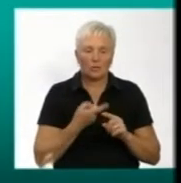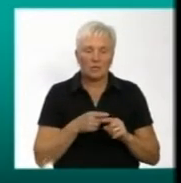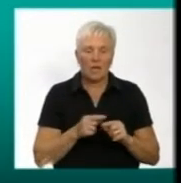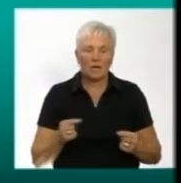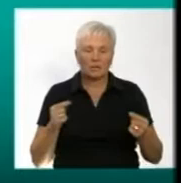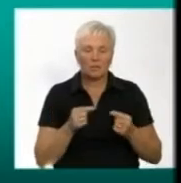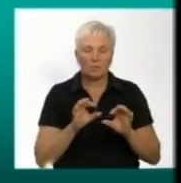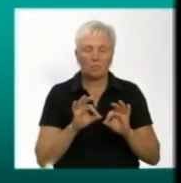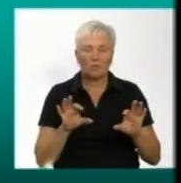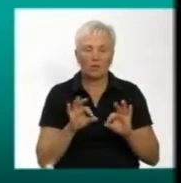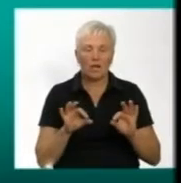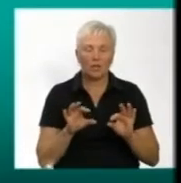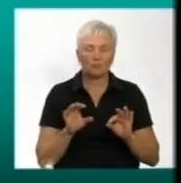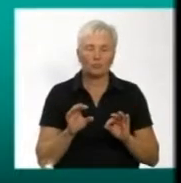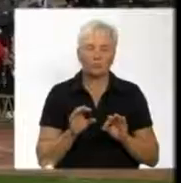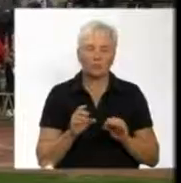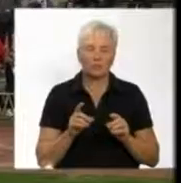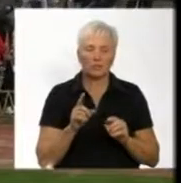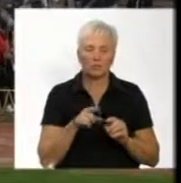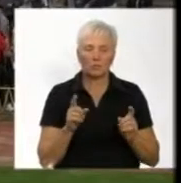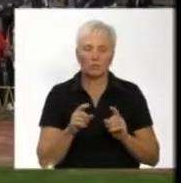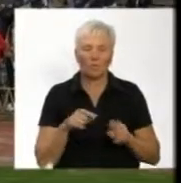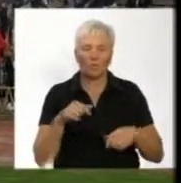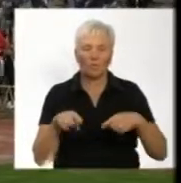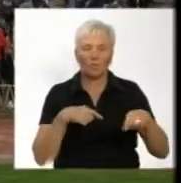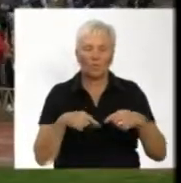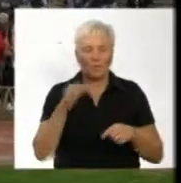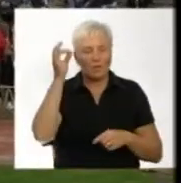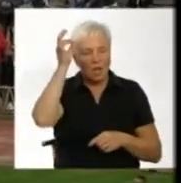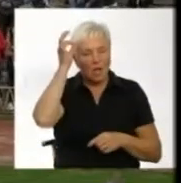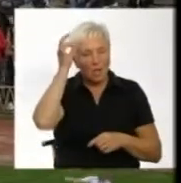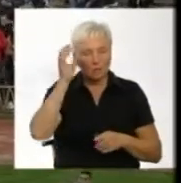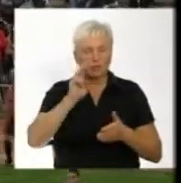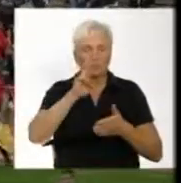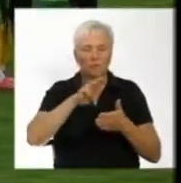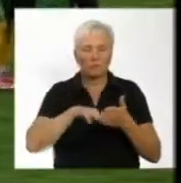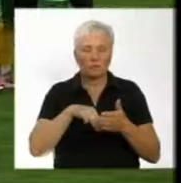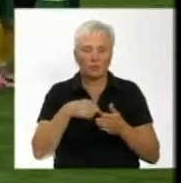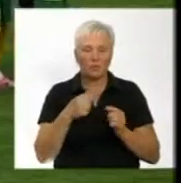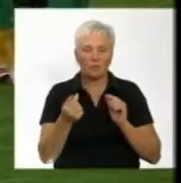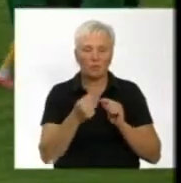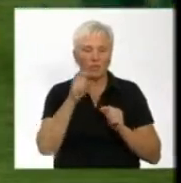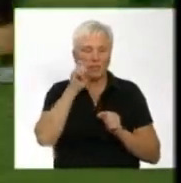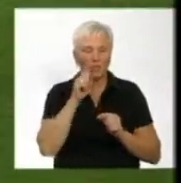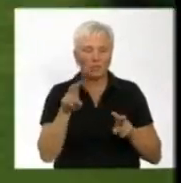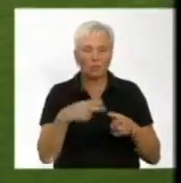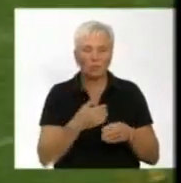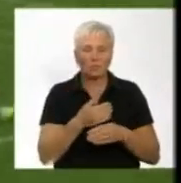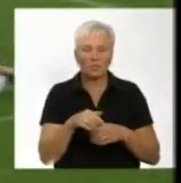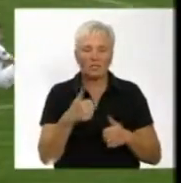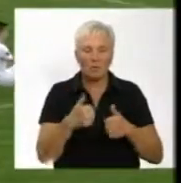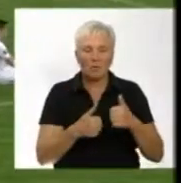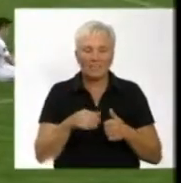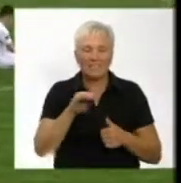боязнь, значить, прати відповідальність. Нагадаю, штрафні санкції проти Вінницького клубу застосували після матчу з